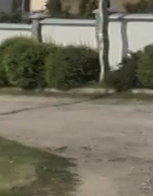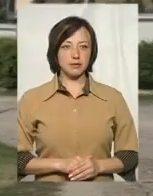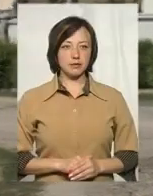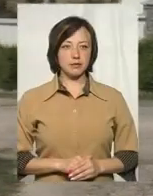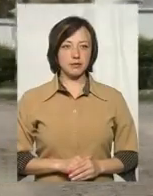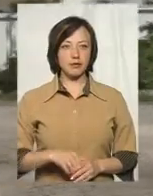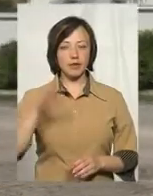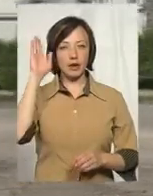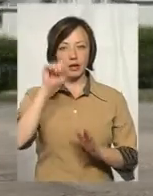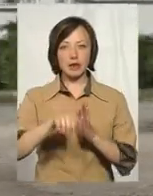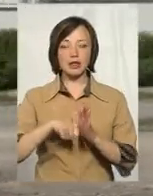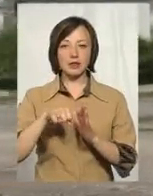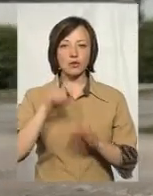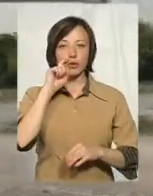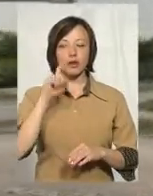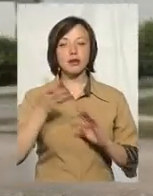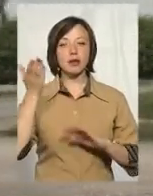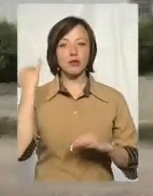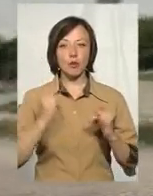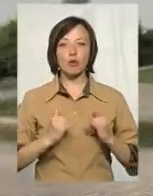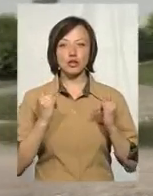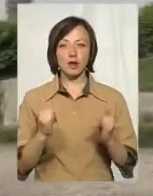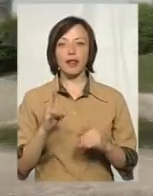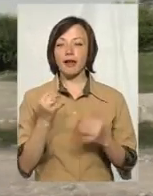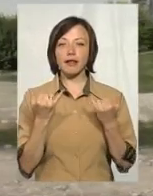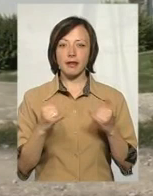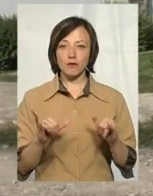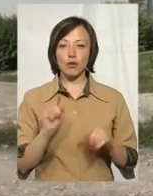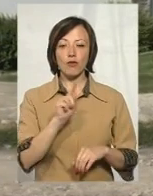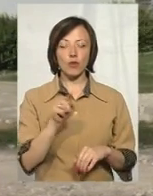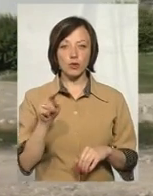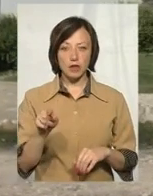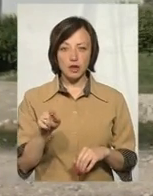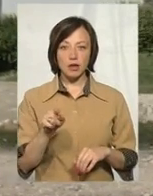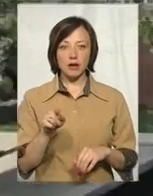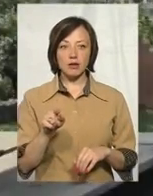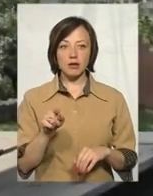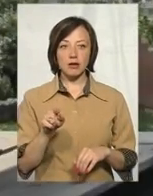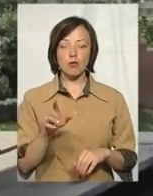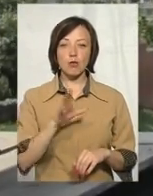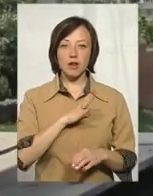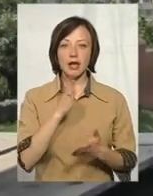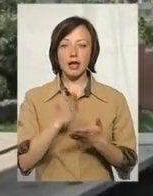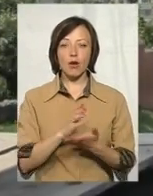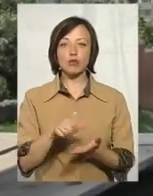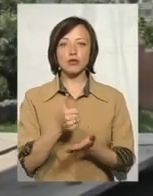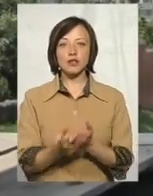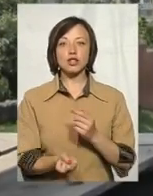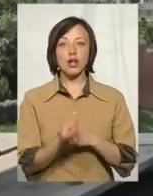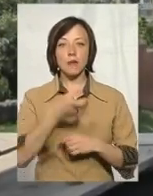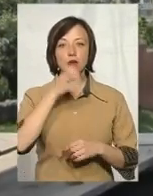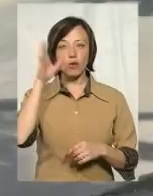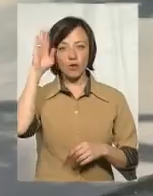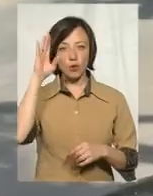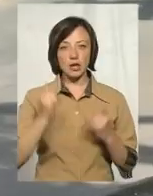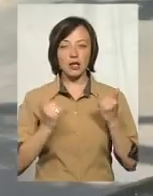Криниця в Україні здавно у пошані. І не дивно, адже вони були та є одним з основних джерел питної води для